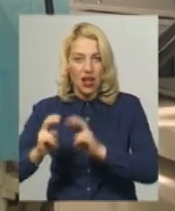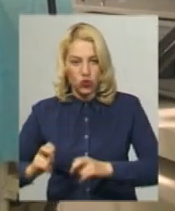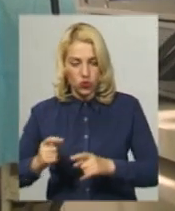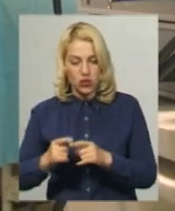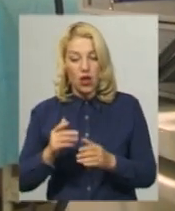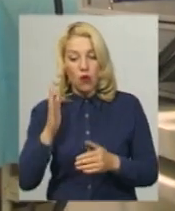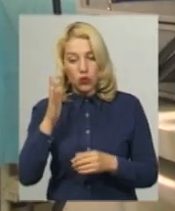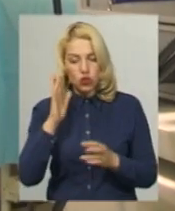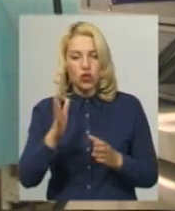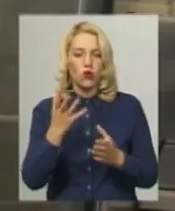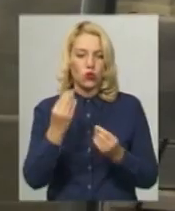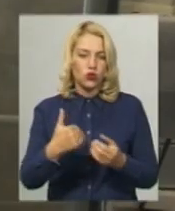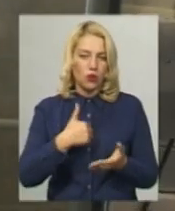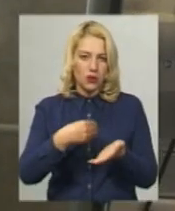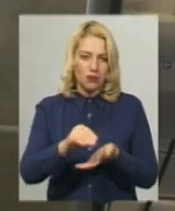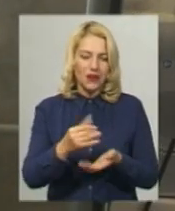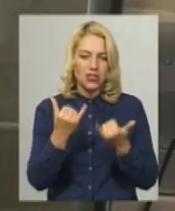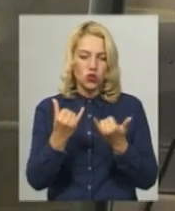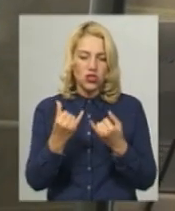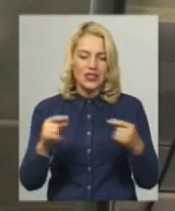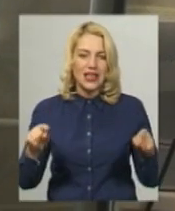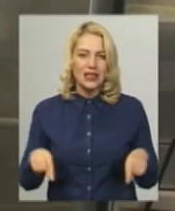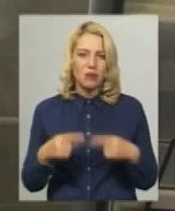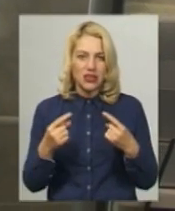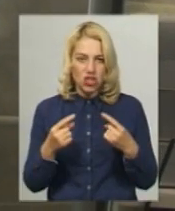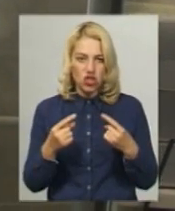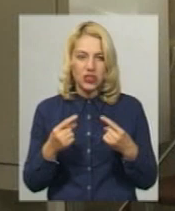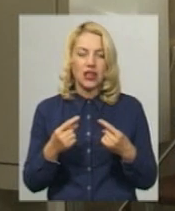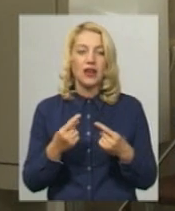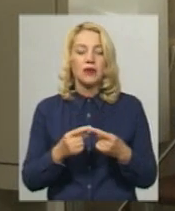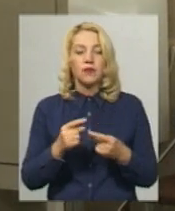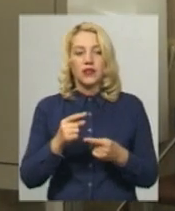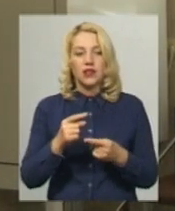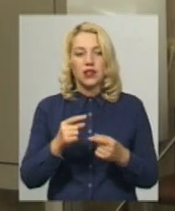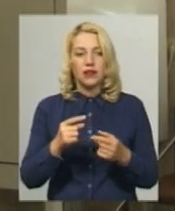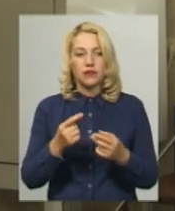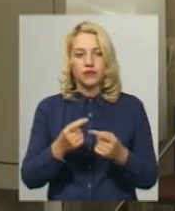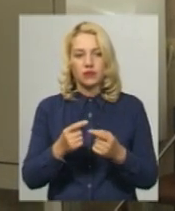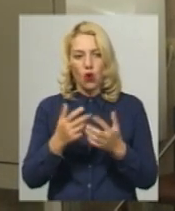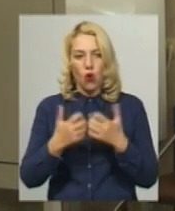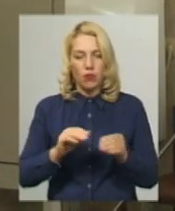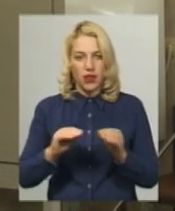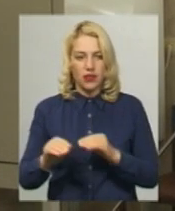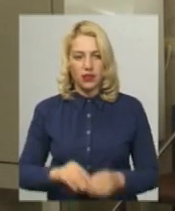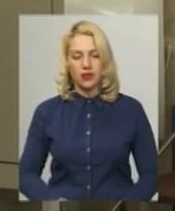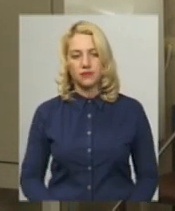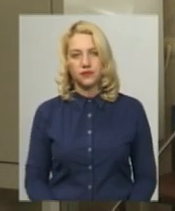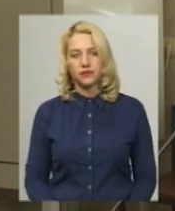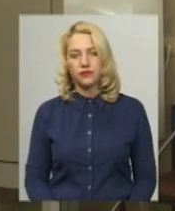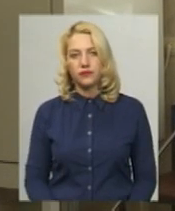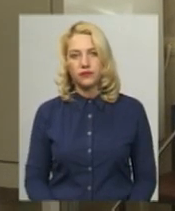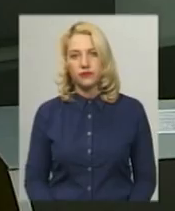сучасного реанімаційного та діагностичного обладнання в Центр по лікуванню інсультів на суму 2 мільйони гривень. Леся Боровець, Іван Мовчан, новини.